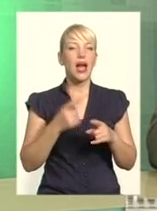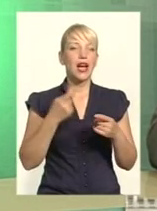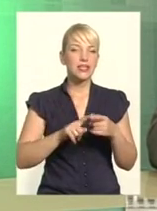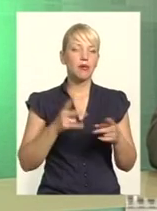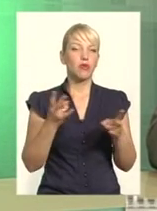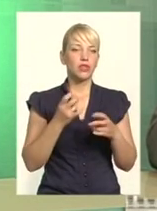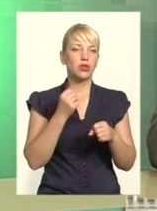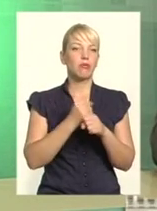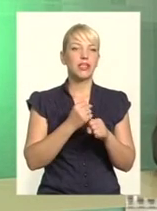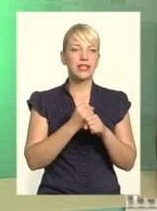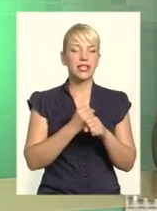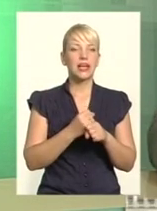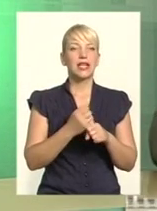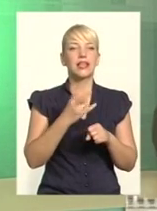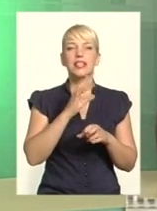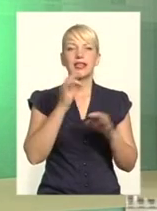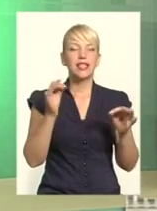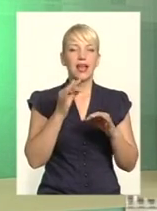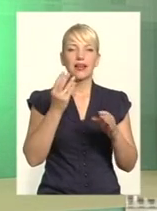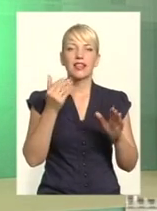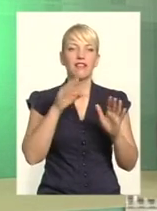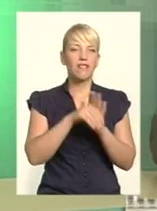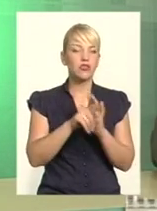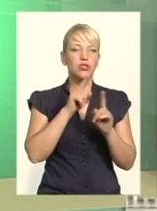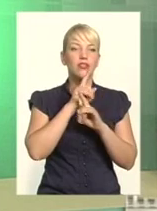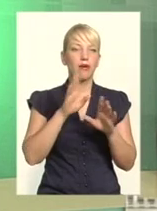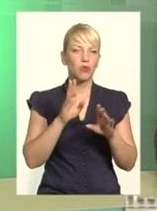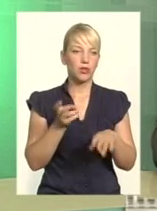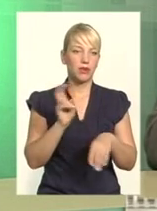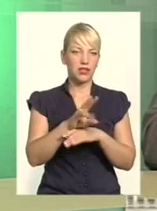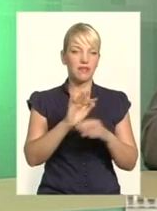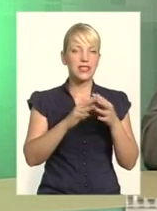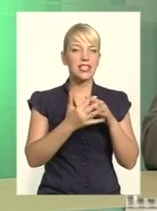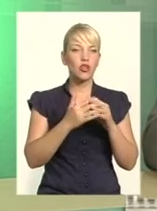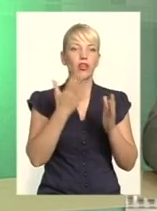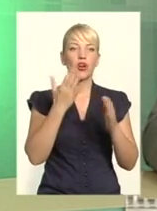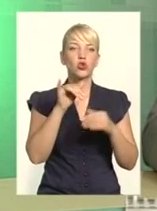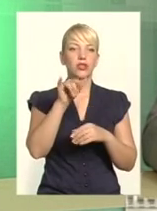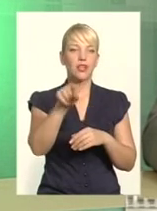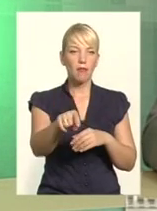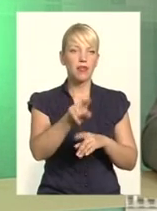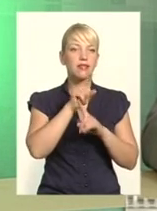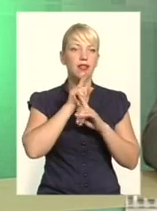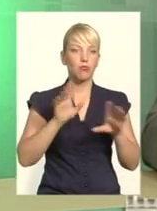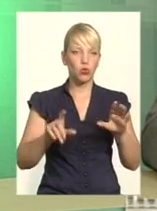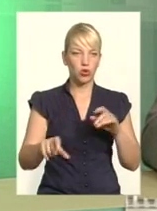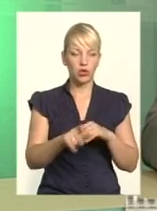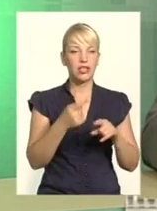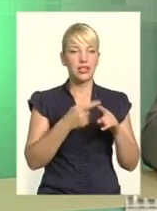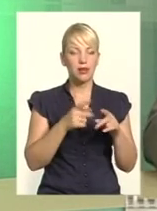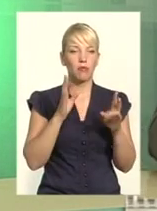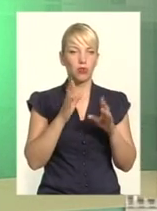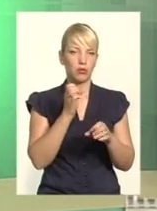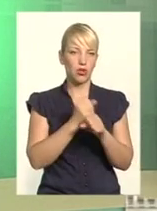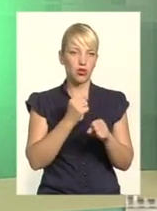підприємець, ніякий інвестор, місцевий, іноземник не прийде в село, якщо там не буде доріг. І над цим якраз має попрацювати обласна рада нового скликання, яку ми